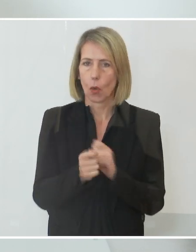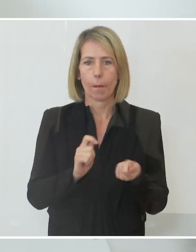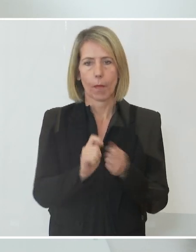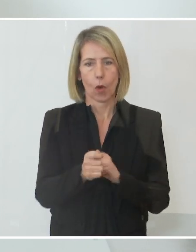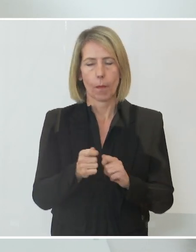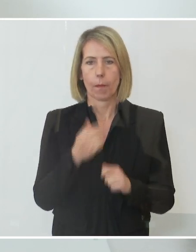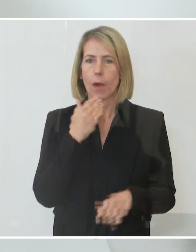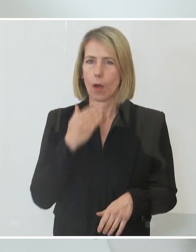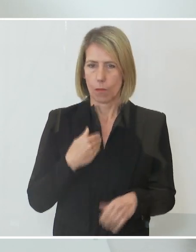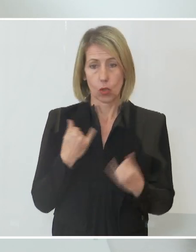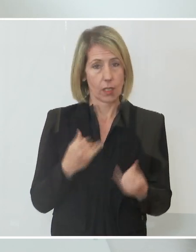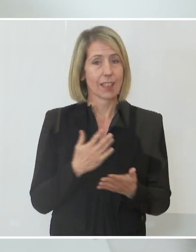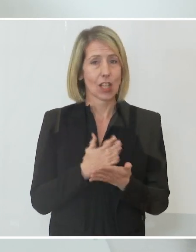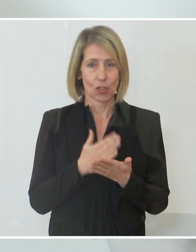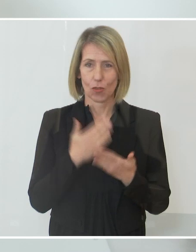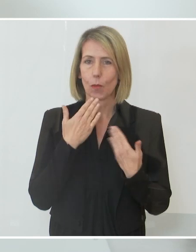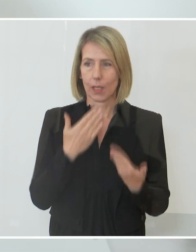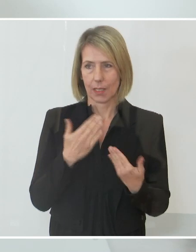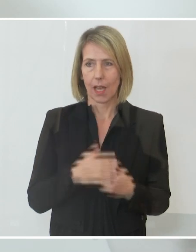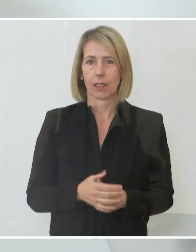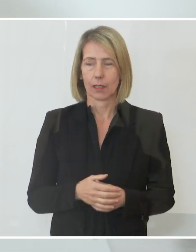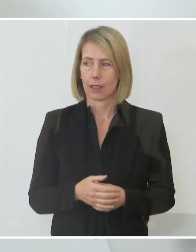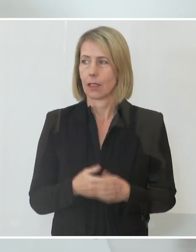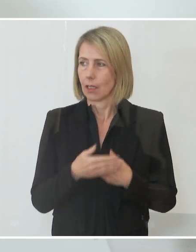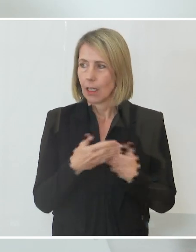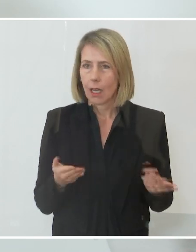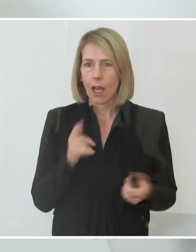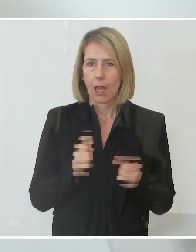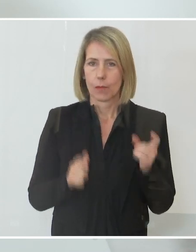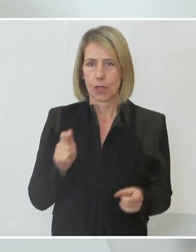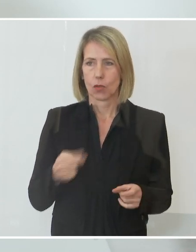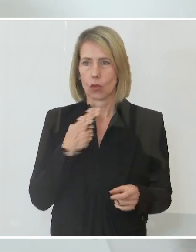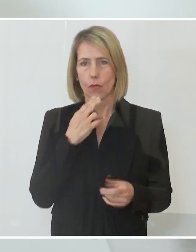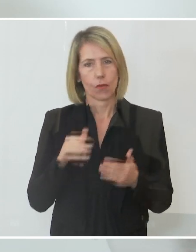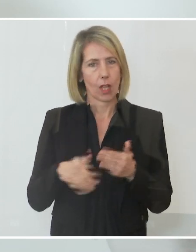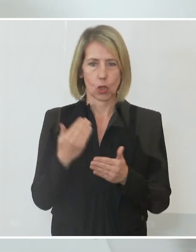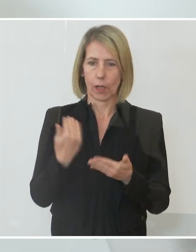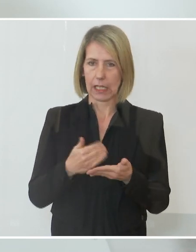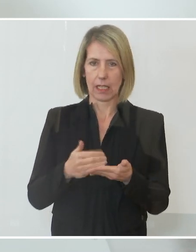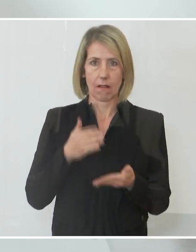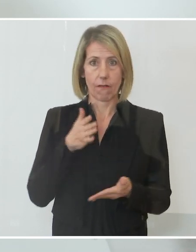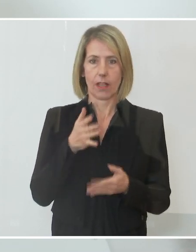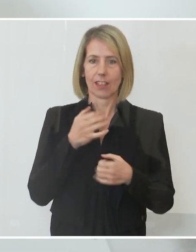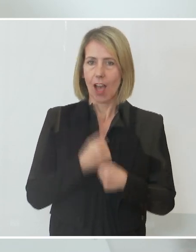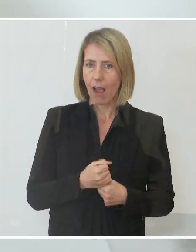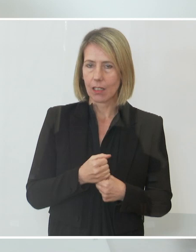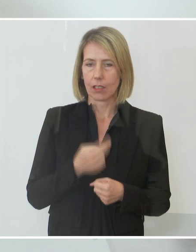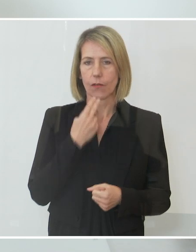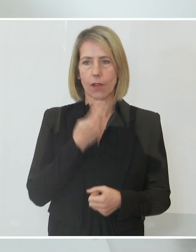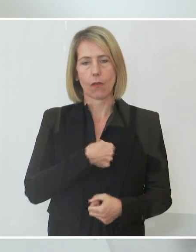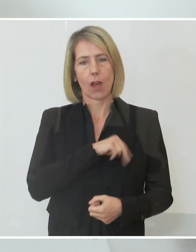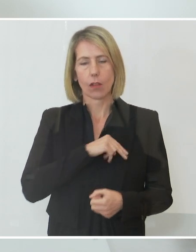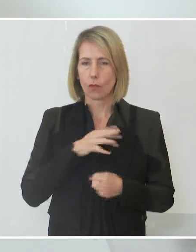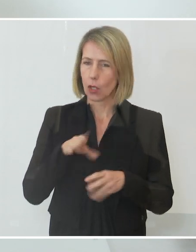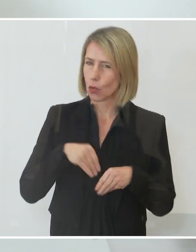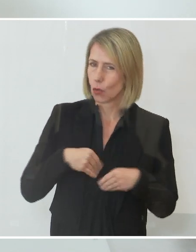mich jetzt schon bedanken an alle jenen, die sich an diese neuen Regeln halten, die hier Verantwortung übernehmen.